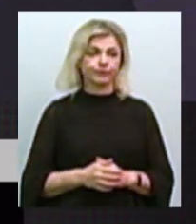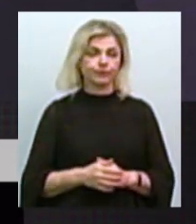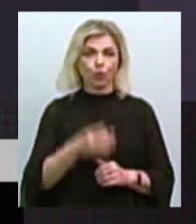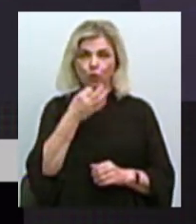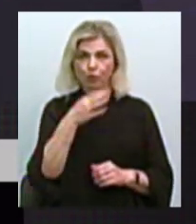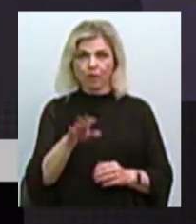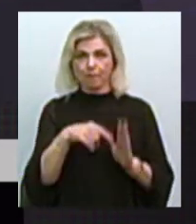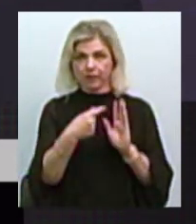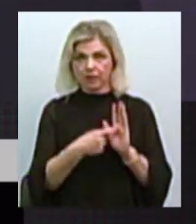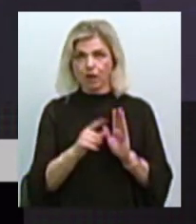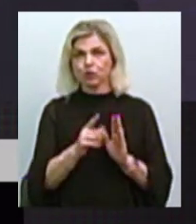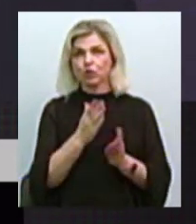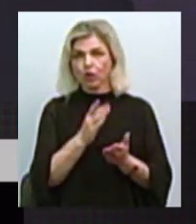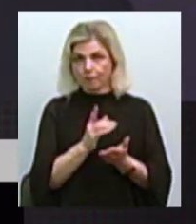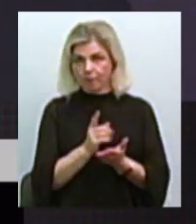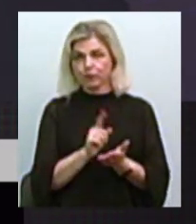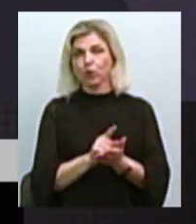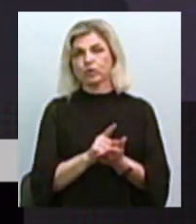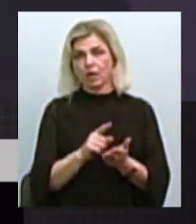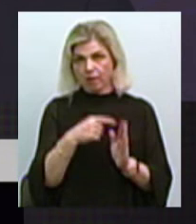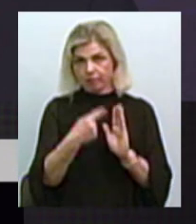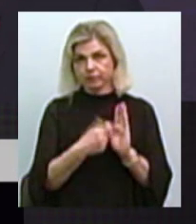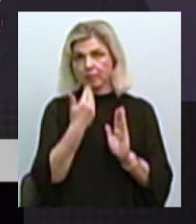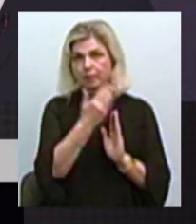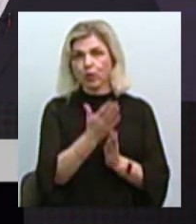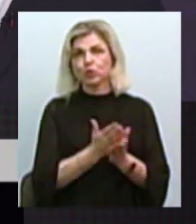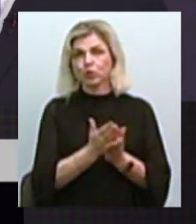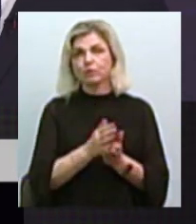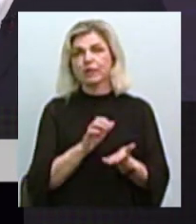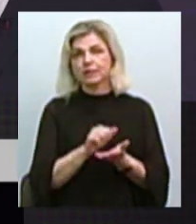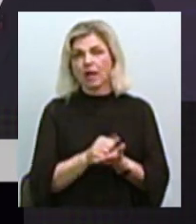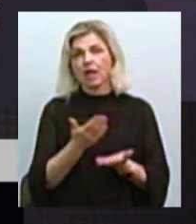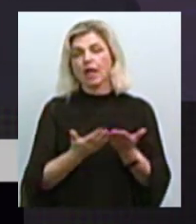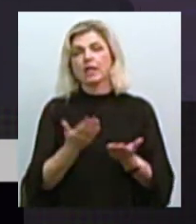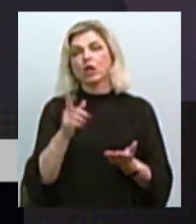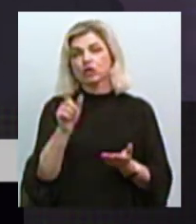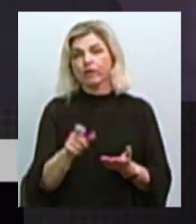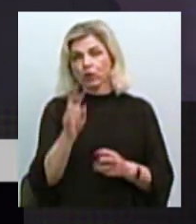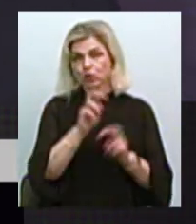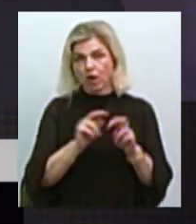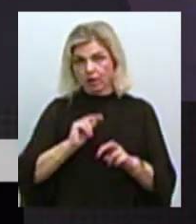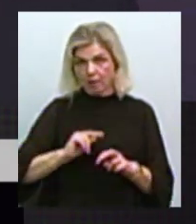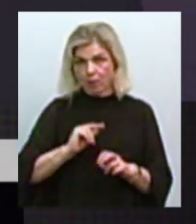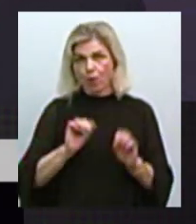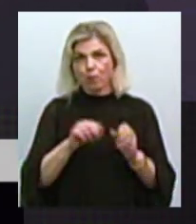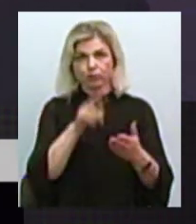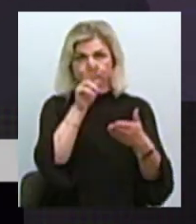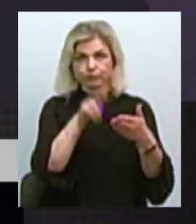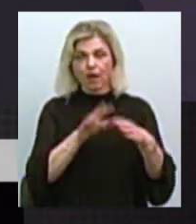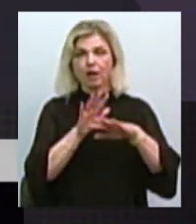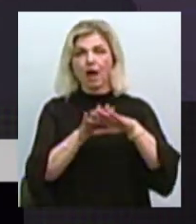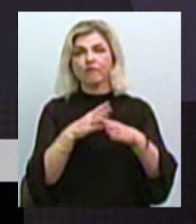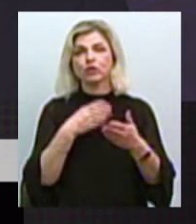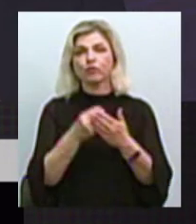-які питання, які вони мають сьогодні поставити до служби зайнятості, а саме, якщо це шукач роботи, він може переглянути графік свого